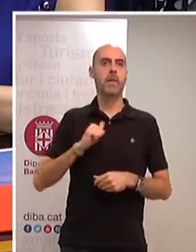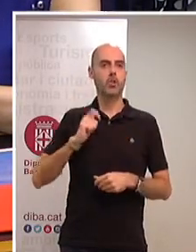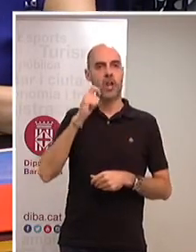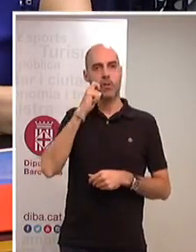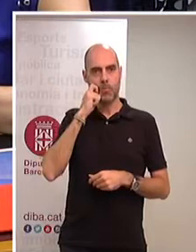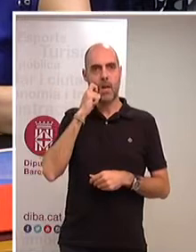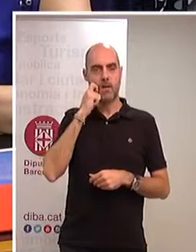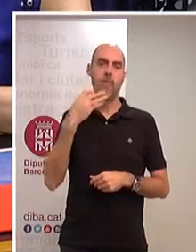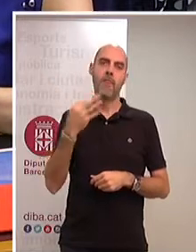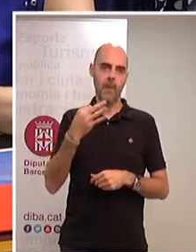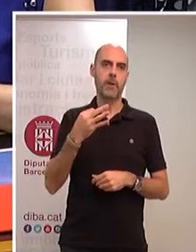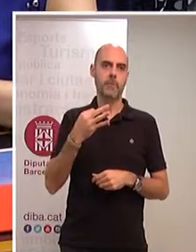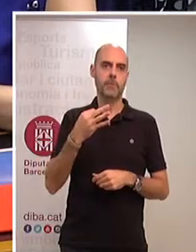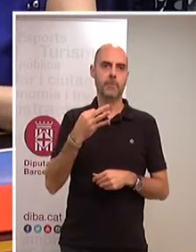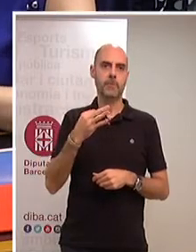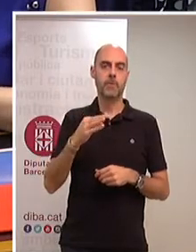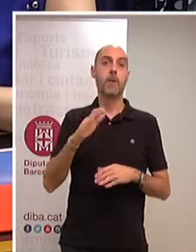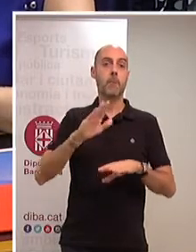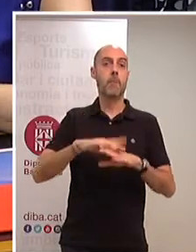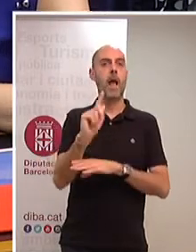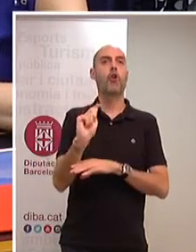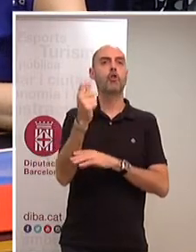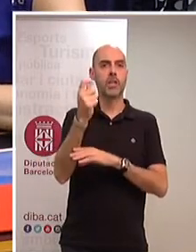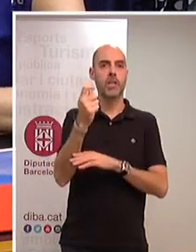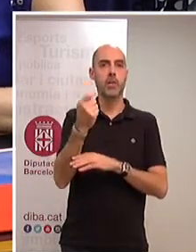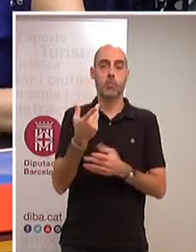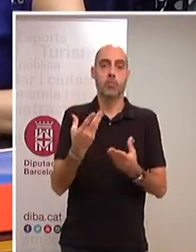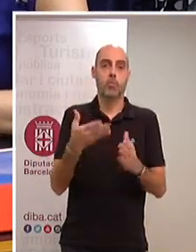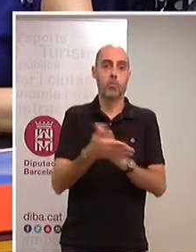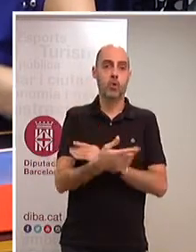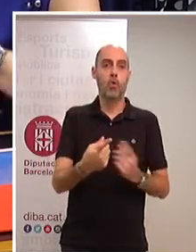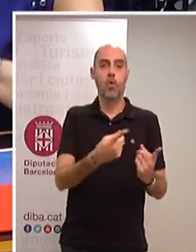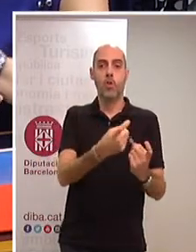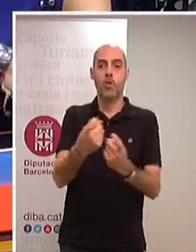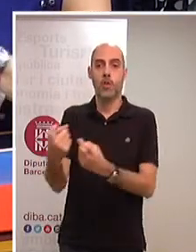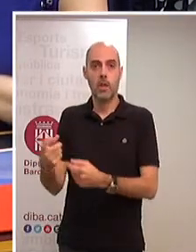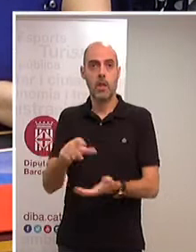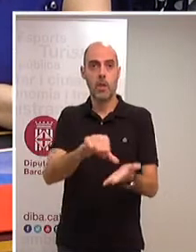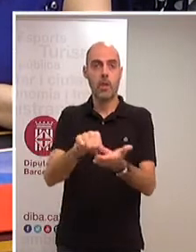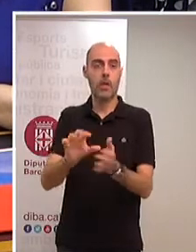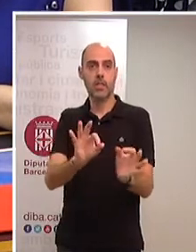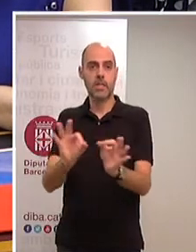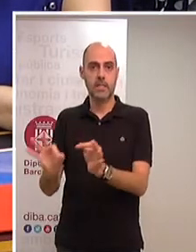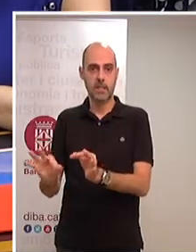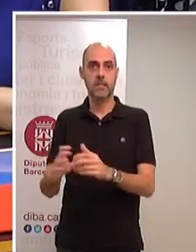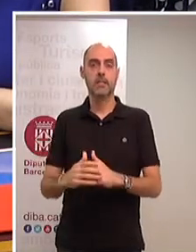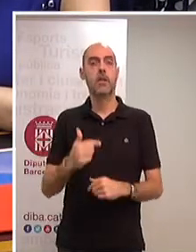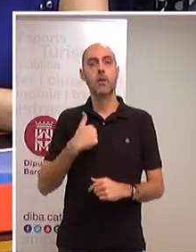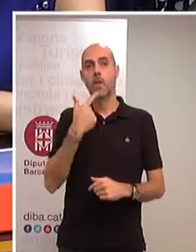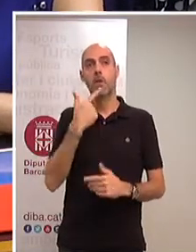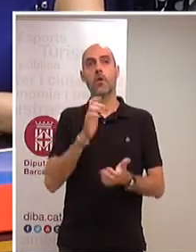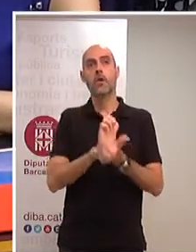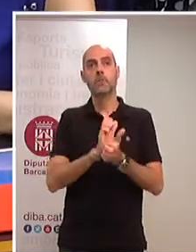triomfar, ni acabem de copsar el que realment necessita la nostra ciutadania. Per això, nosaltres li desitgem